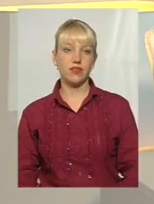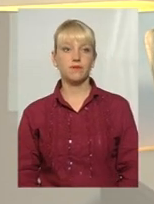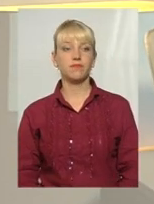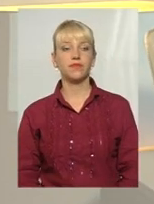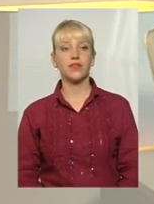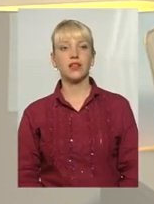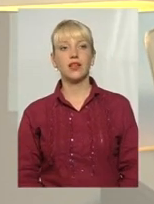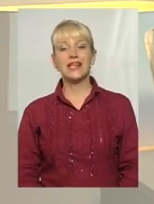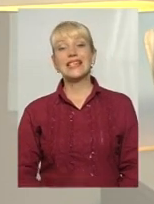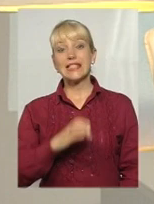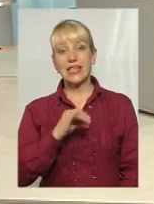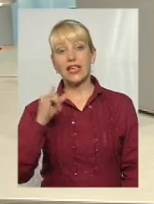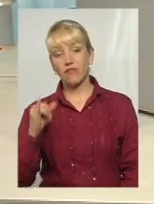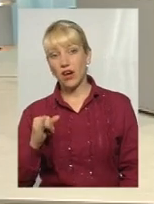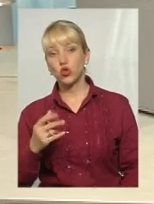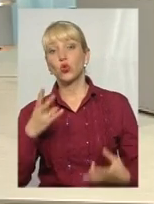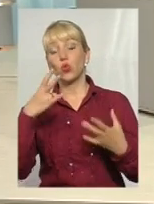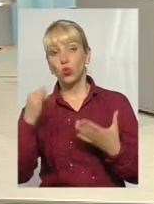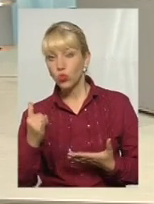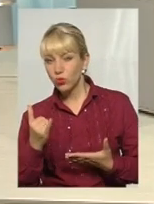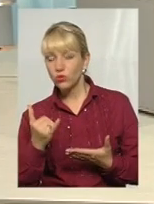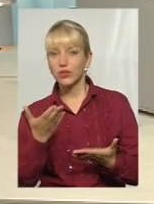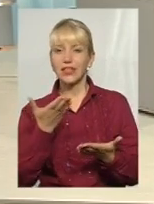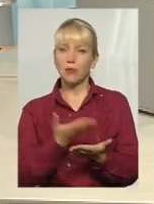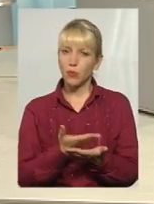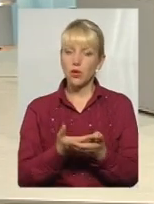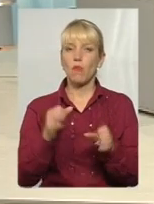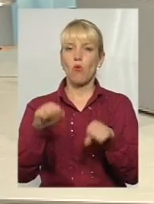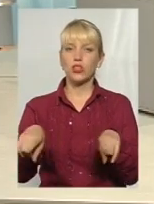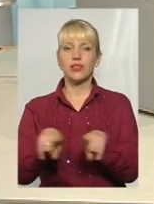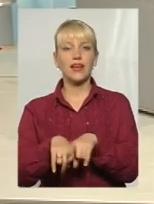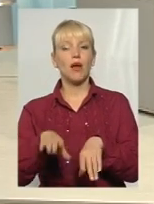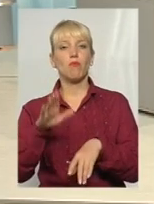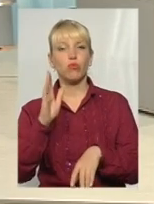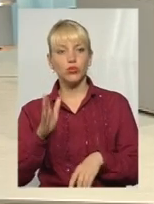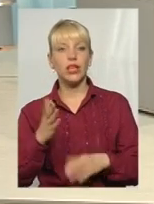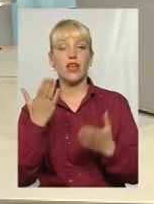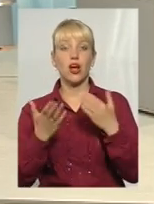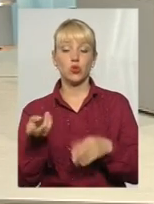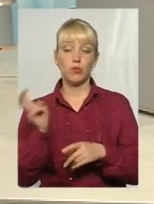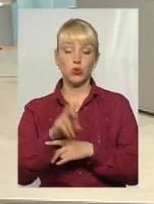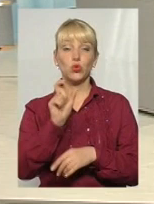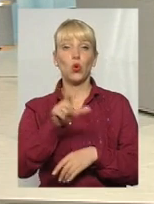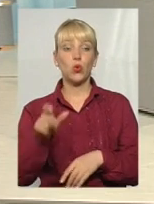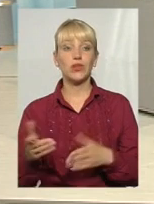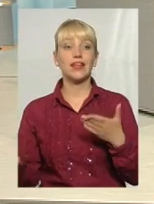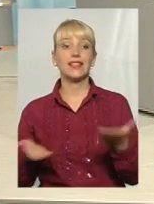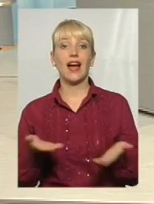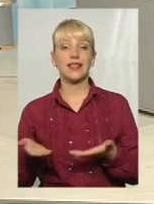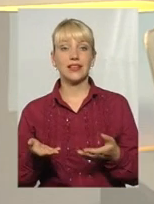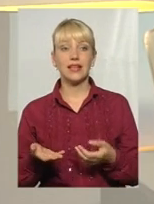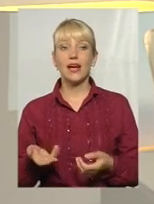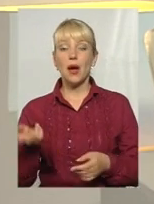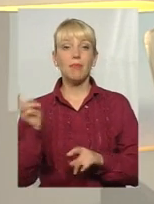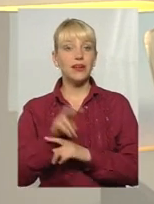Сергій Іванович, гіпотетично може бути таке, що якщо прийдуть люди, які прийдуть не